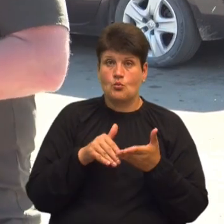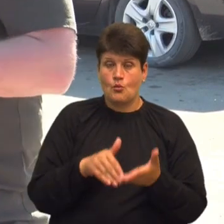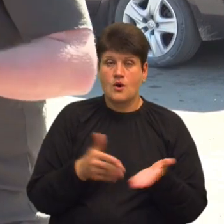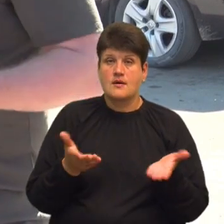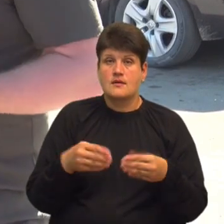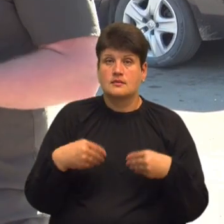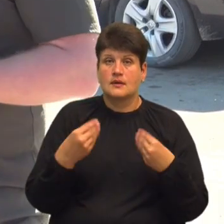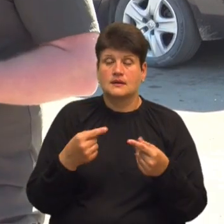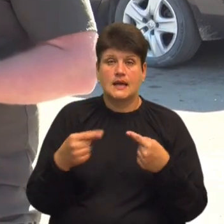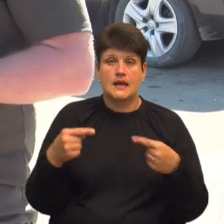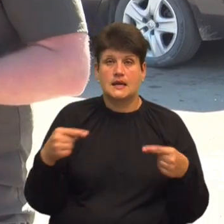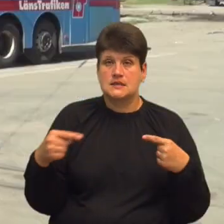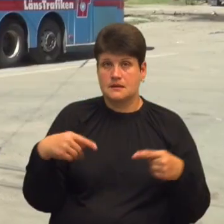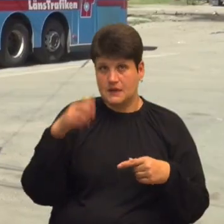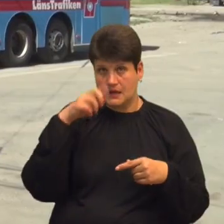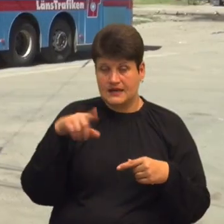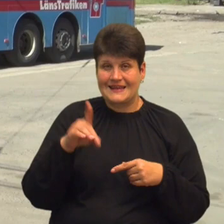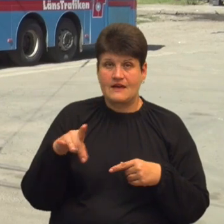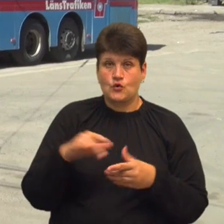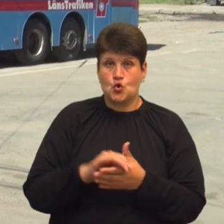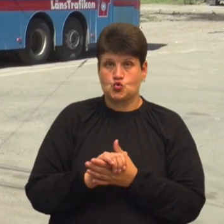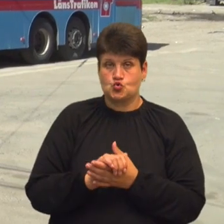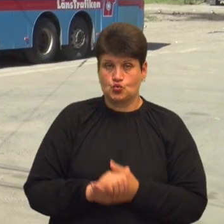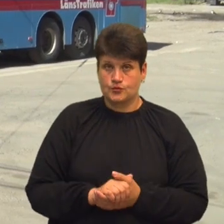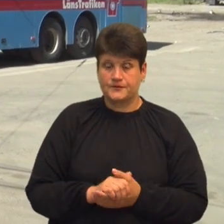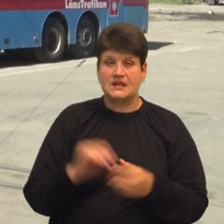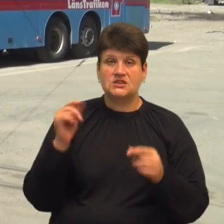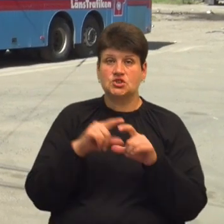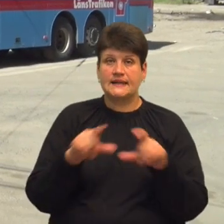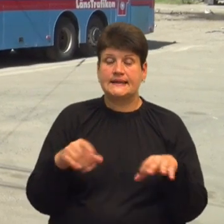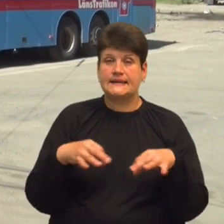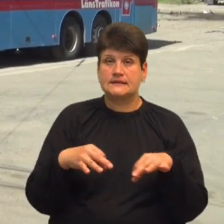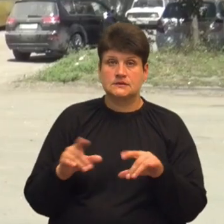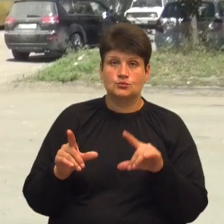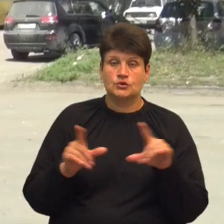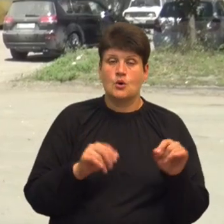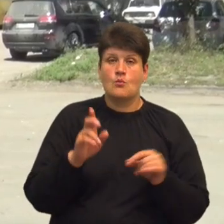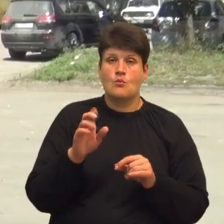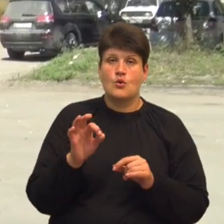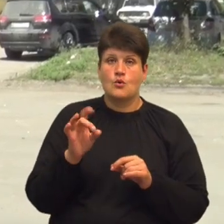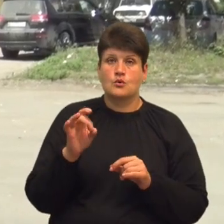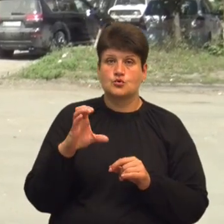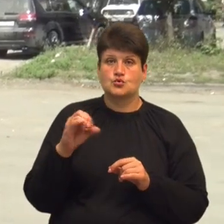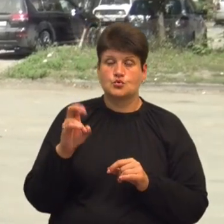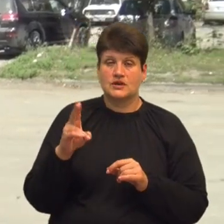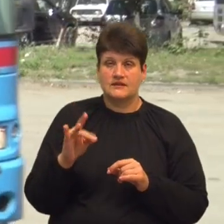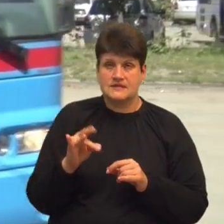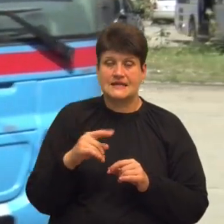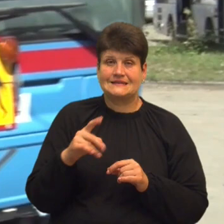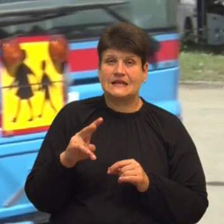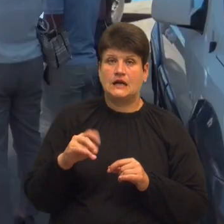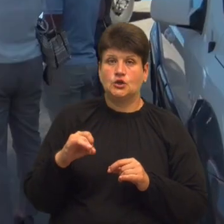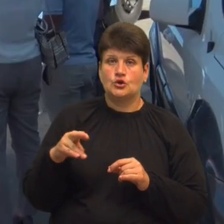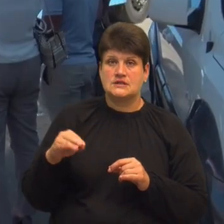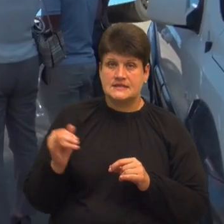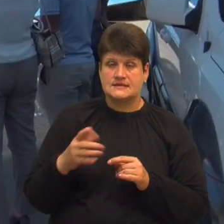різними країнами Євросоюзу. Шкільний транспорт поїхав у Борсуківську, Залозецьку, Бережанську, Кременецьку, Скориківську,